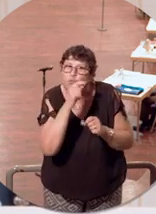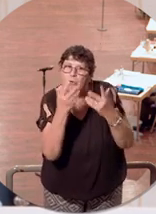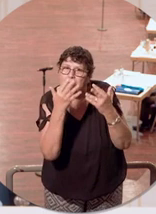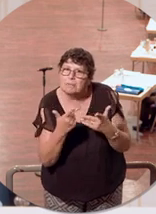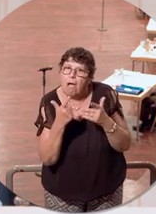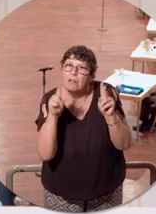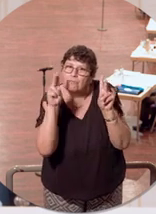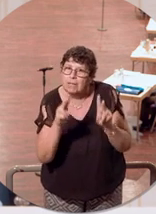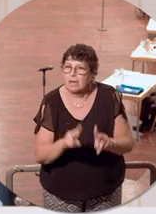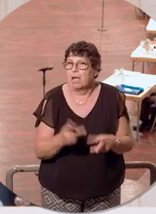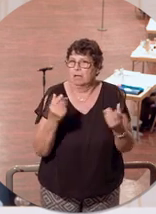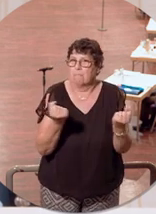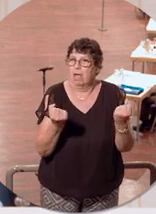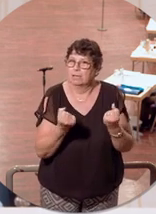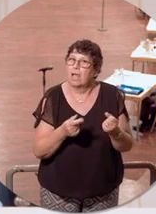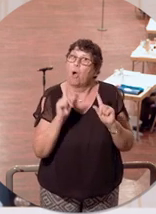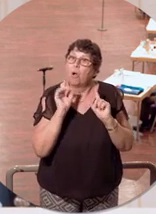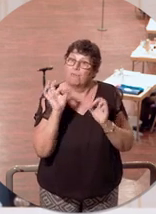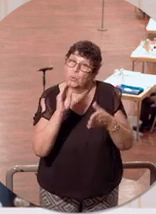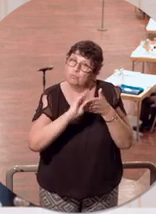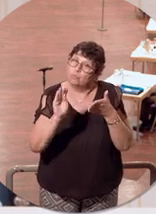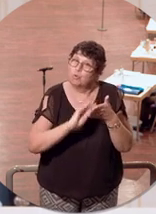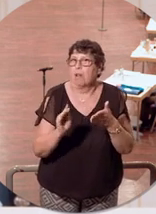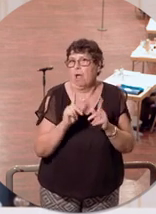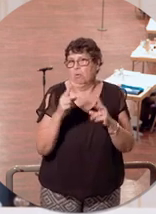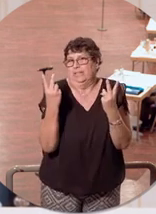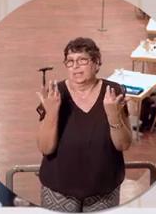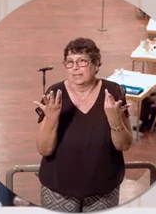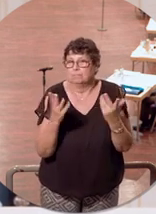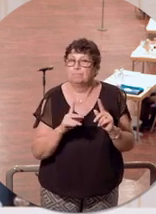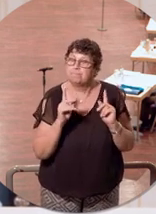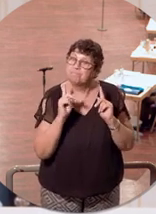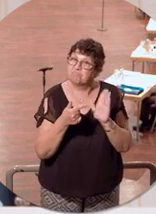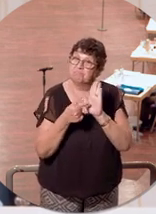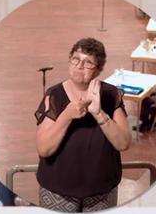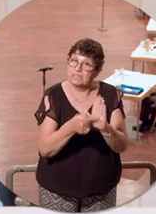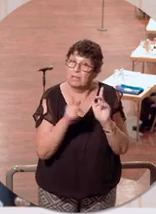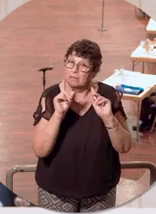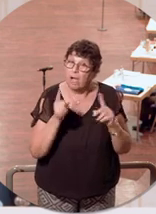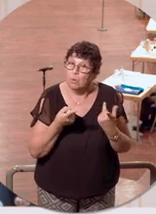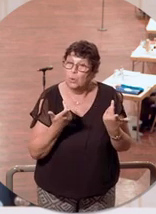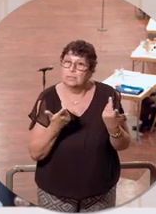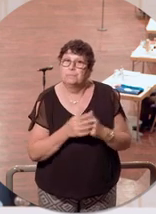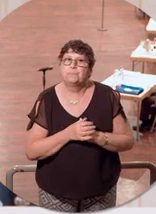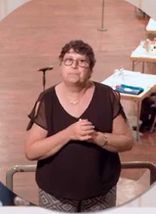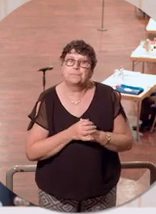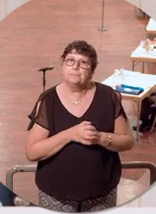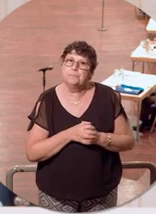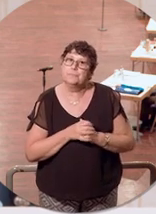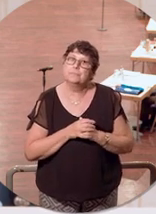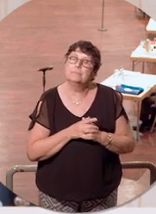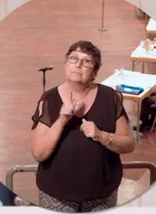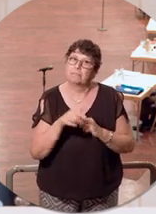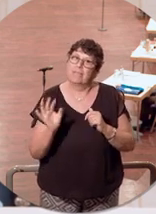bei Schülerinnen und Schülern enorm reduzieren. Und damit zeigt sich, liebe Kolleginnen und Kollegen, meine Damen und Herren,